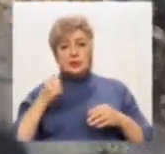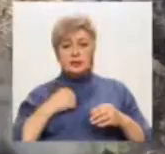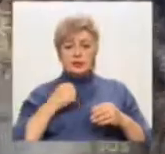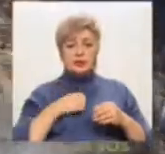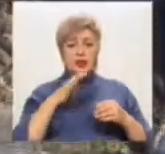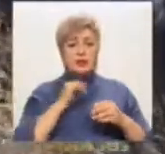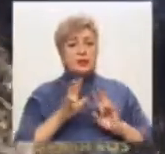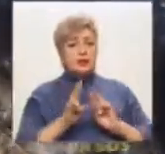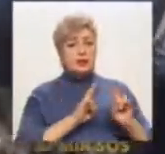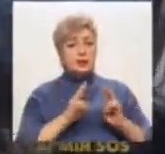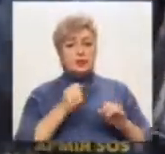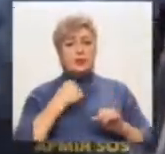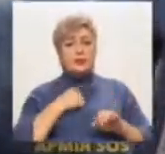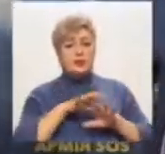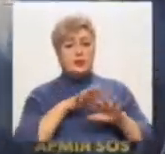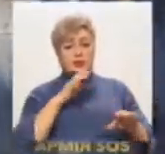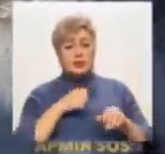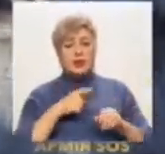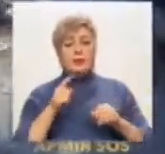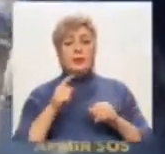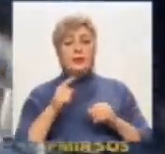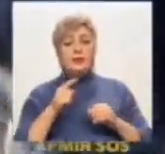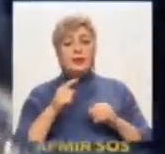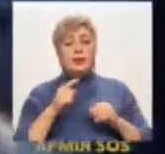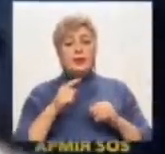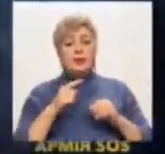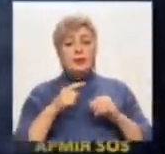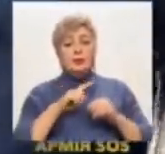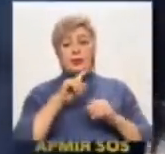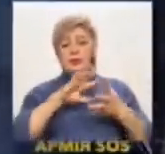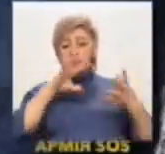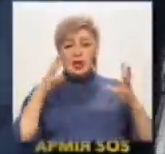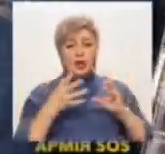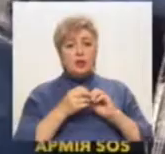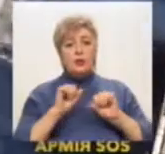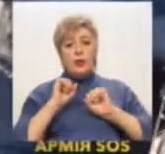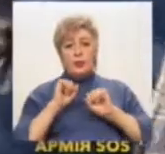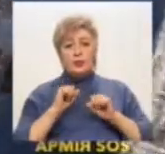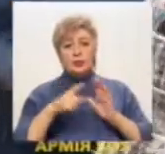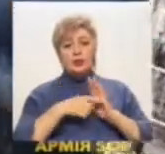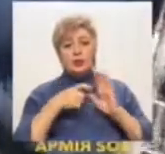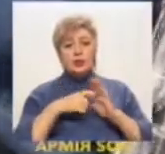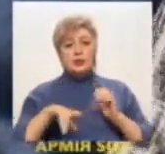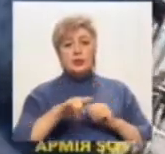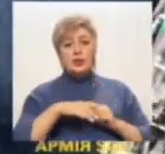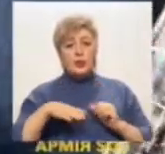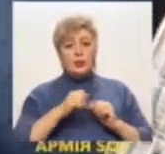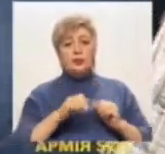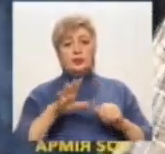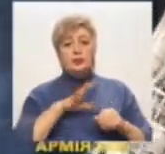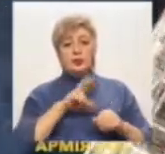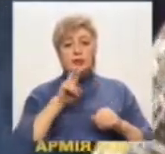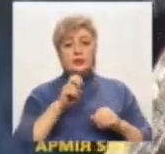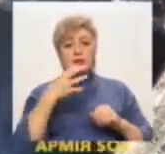із травня 2014 по січень 2015. Загалом оборона Донецького аеропорту тривала 242